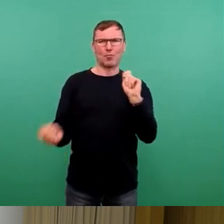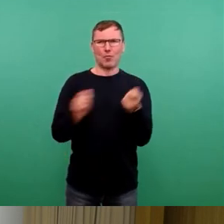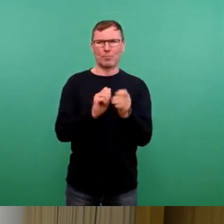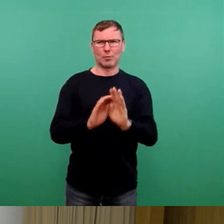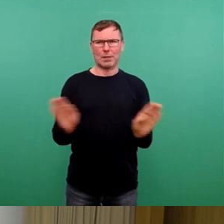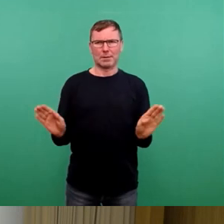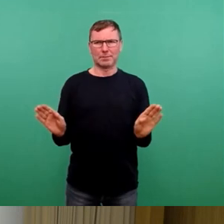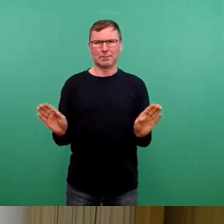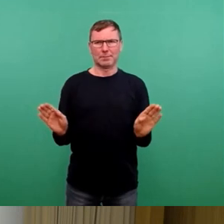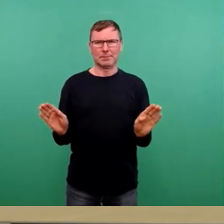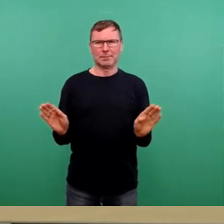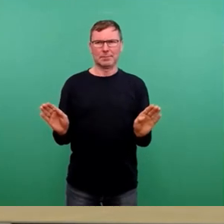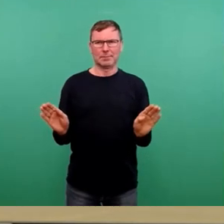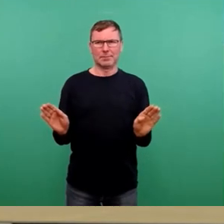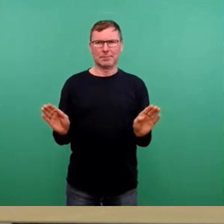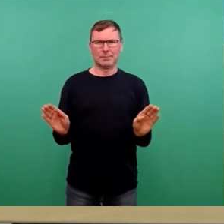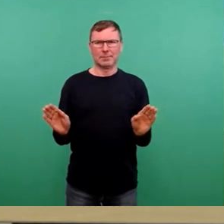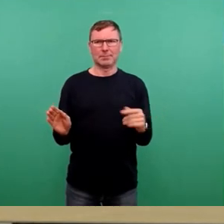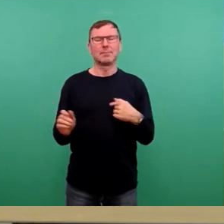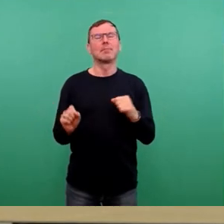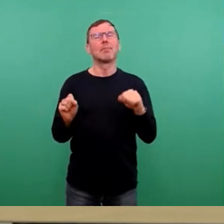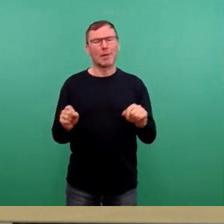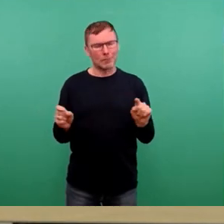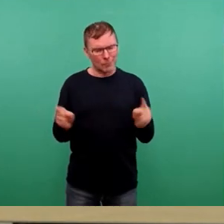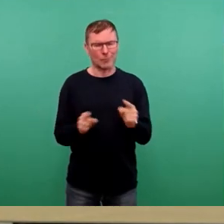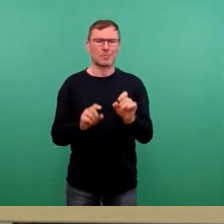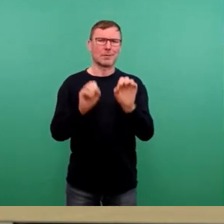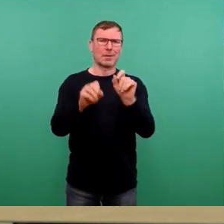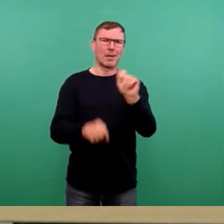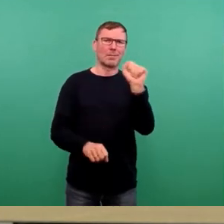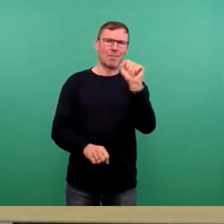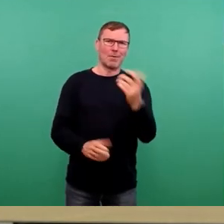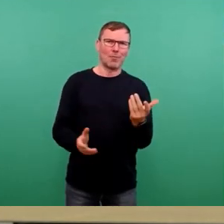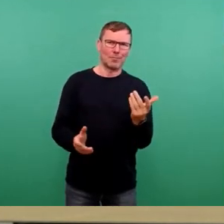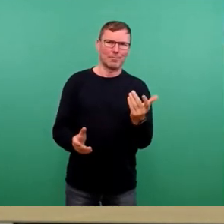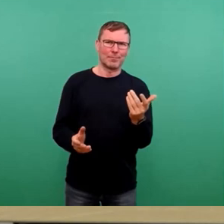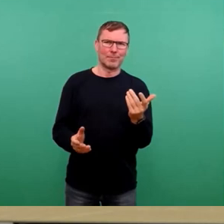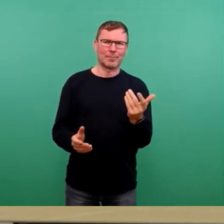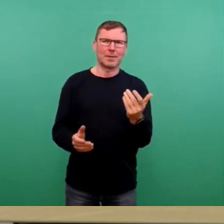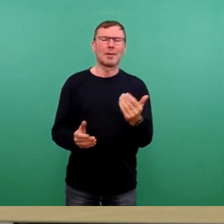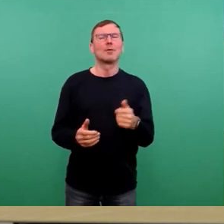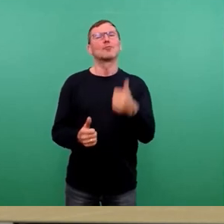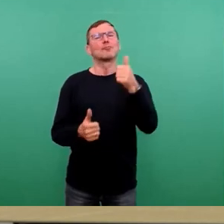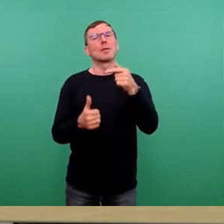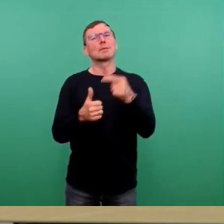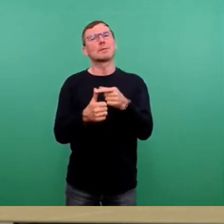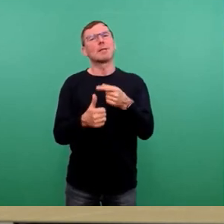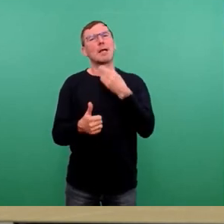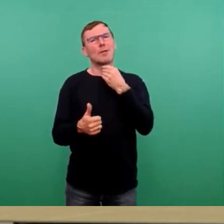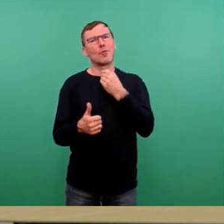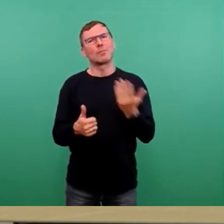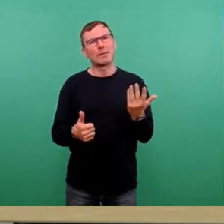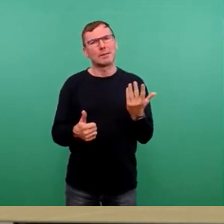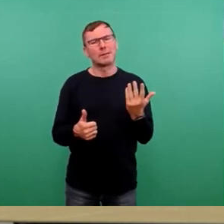ich will das auch mal kurz erläutern. Dafür ist es zunächst notwendig, dass ein